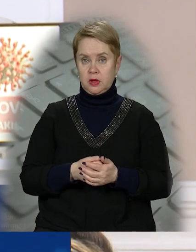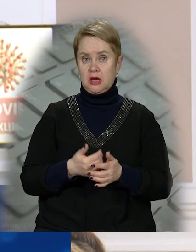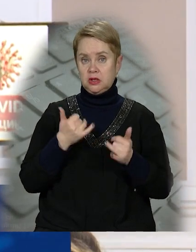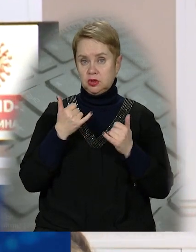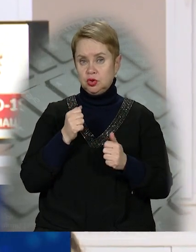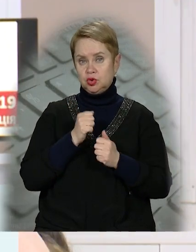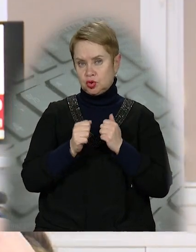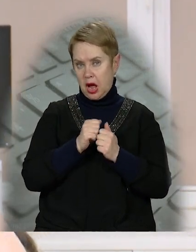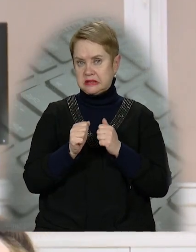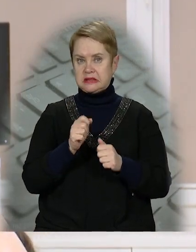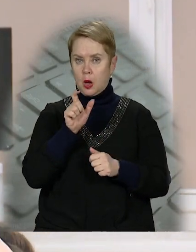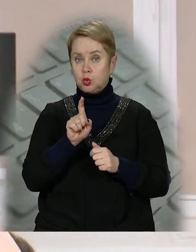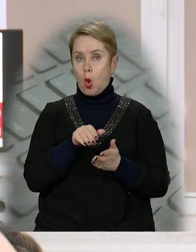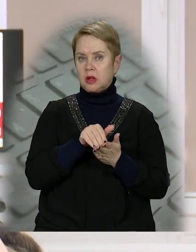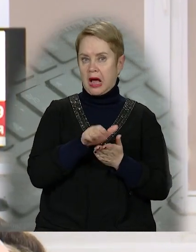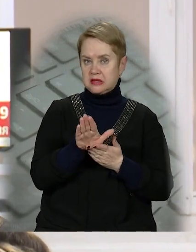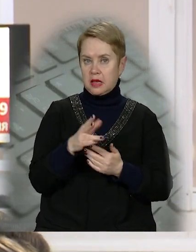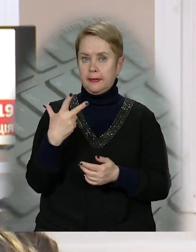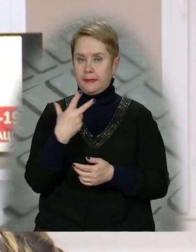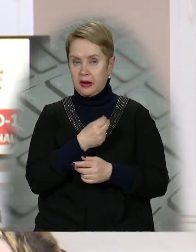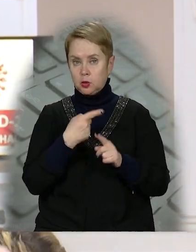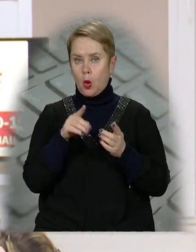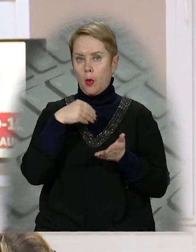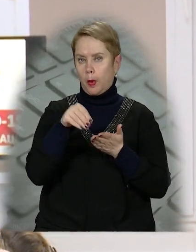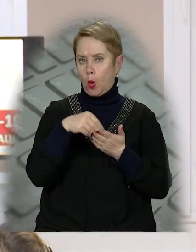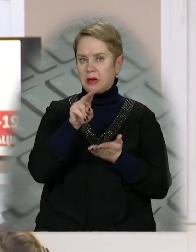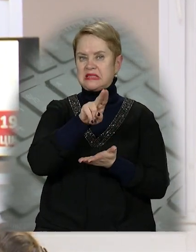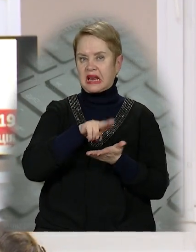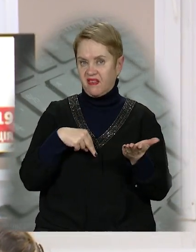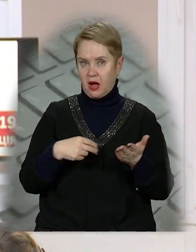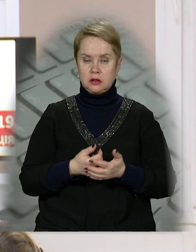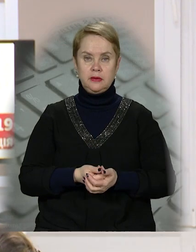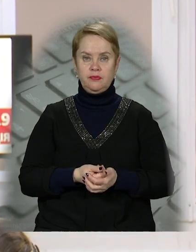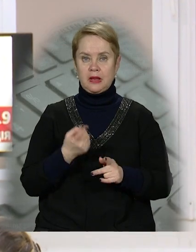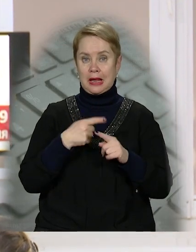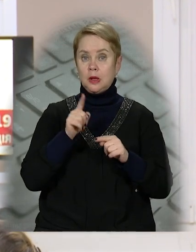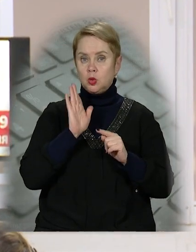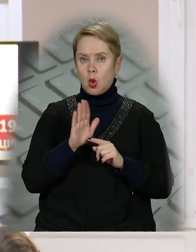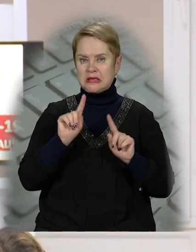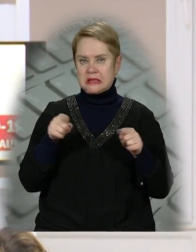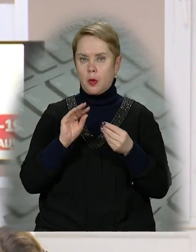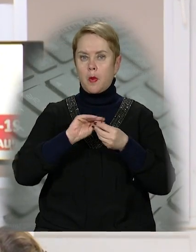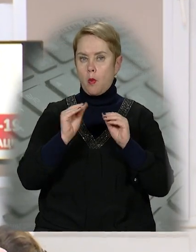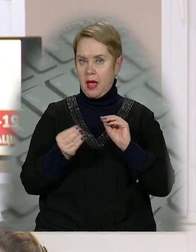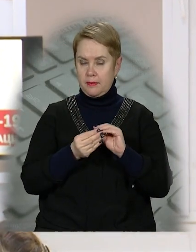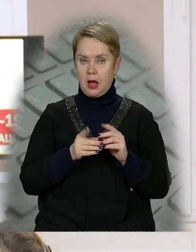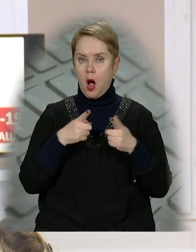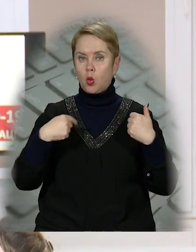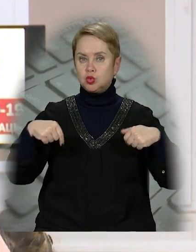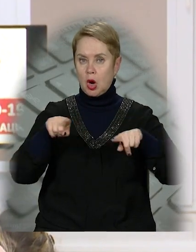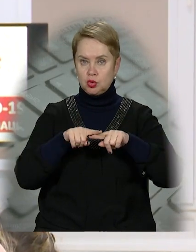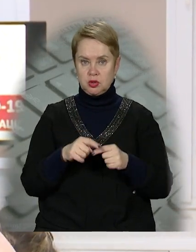часто і густо те, які відказуються від прививів, які купують сертифікат, це тільки здається проблеми